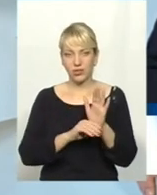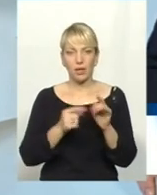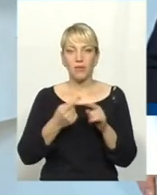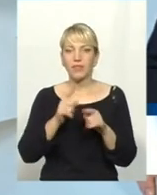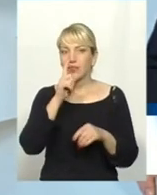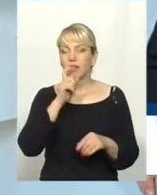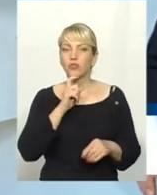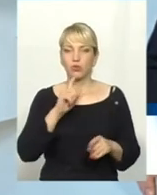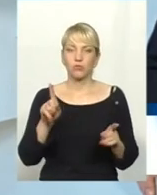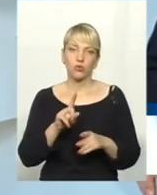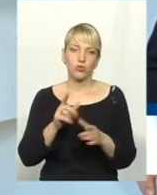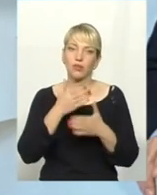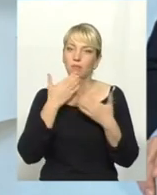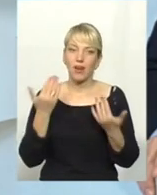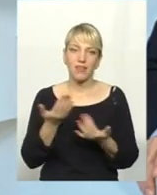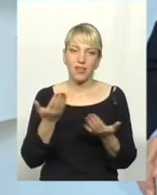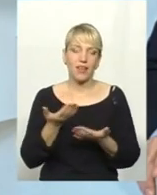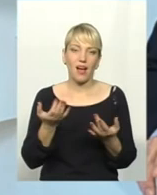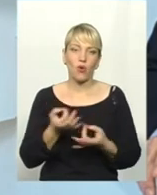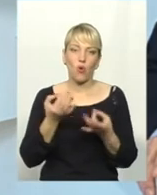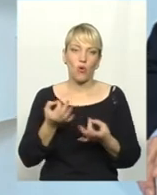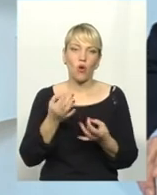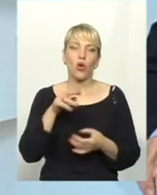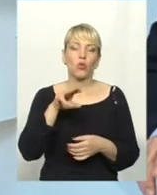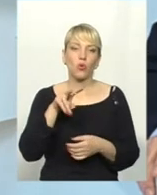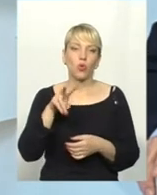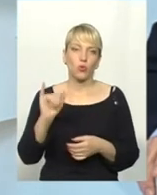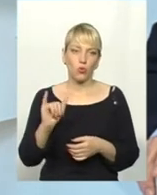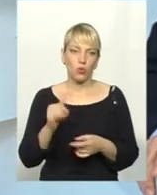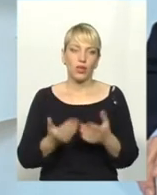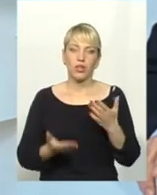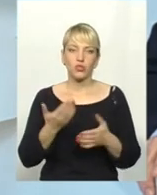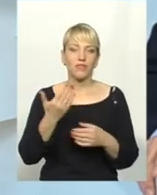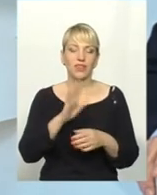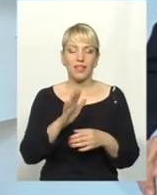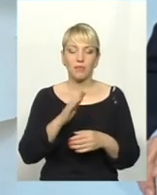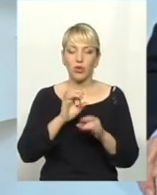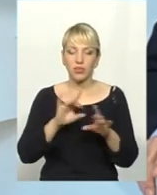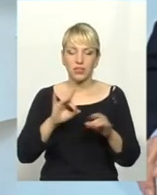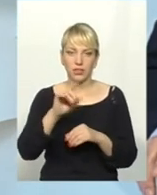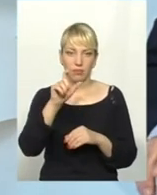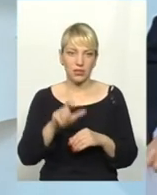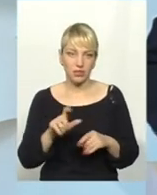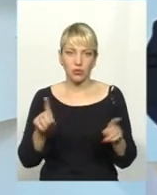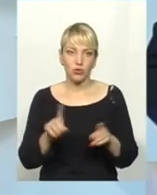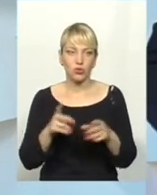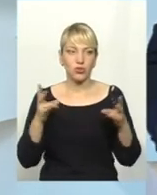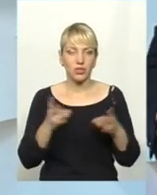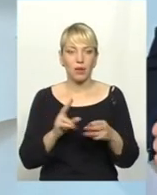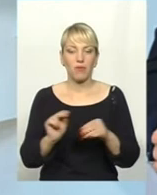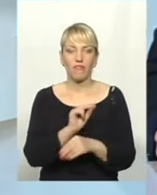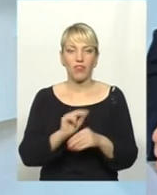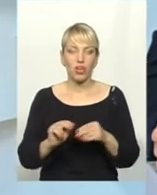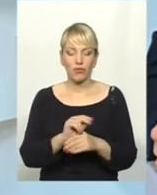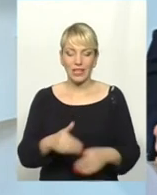розуміє, що м'якого толку то лікування не дасть, коли ви не поясните пацієнту, що треба вилікувати